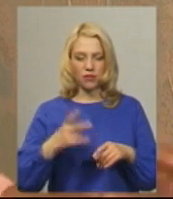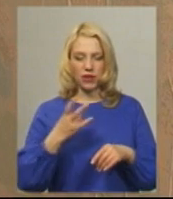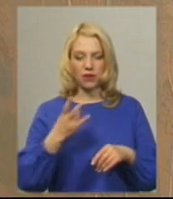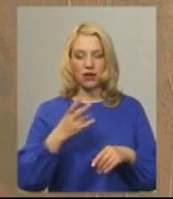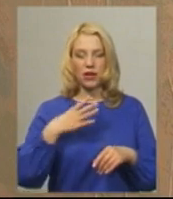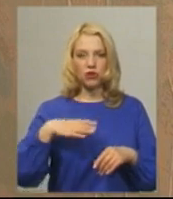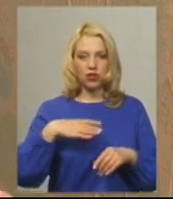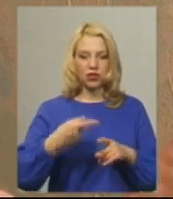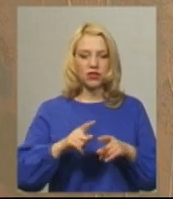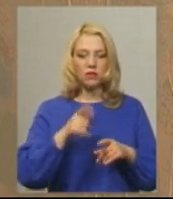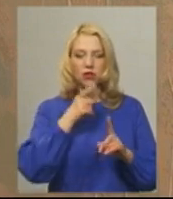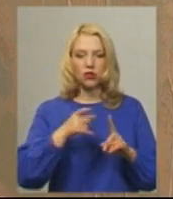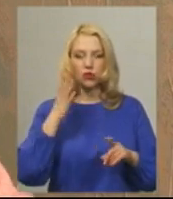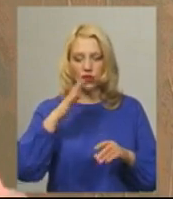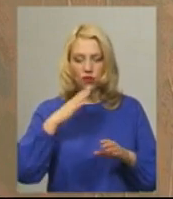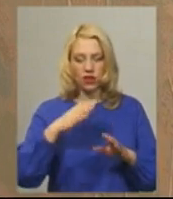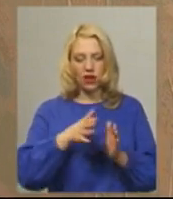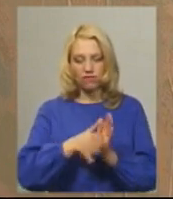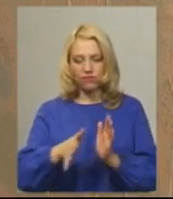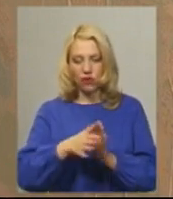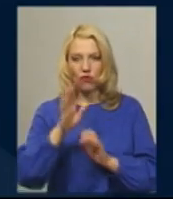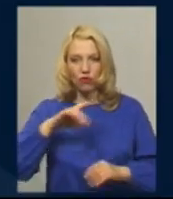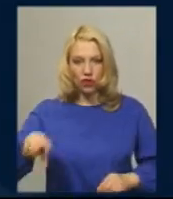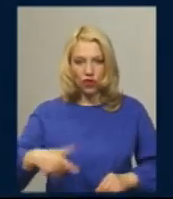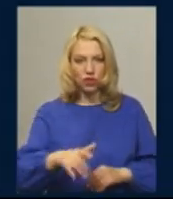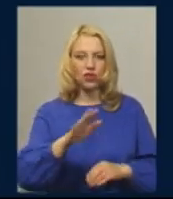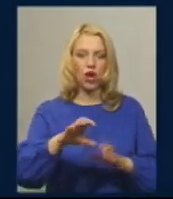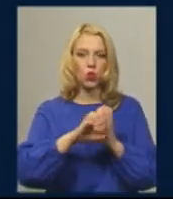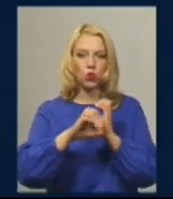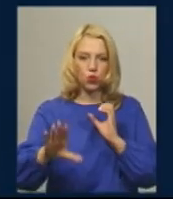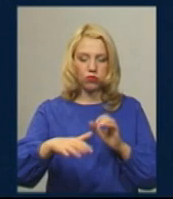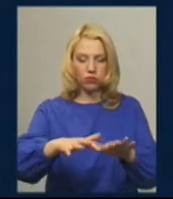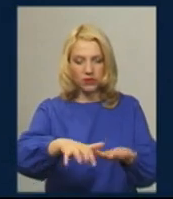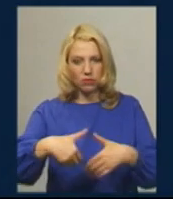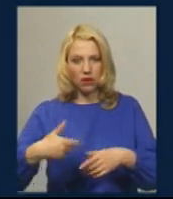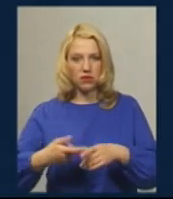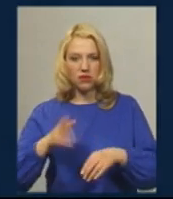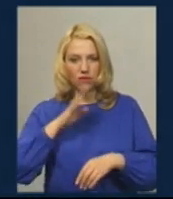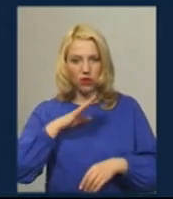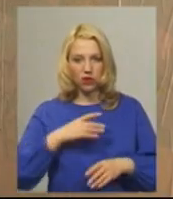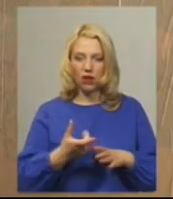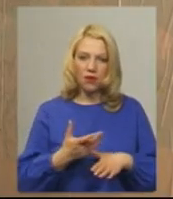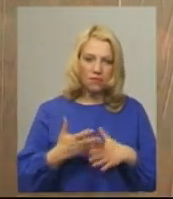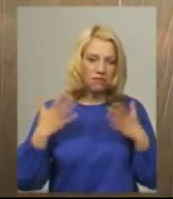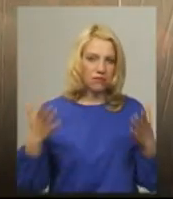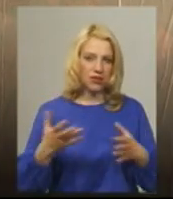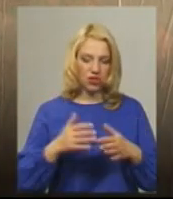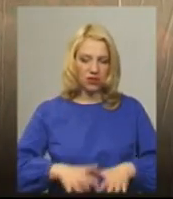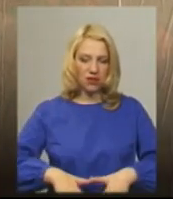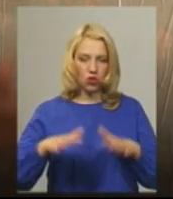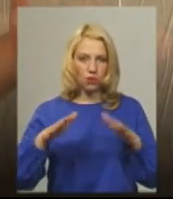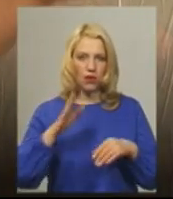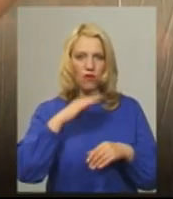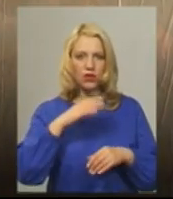річок, не понеж цей рівень, тоді витікає з трупів і забирається з всіх вулиць. Більше підтоплень стало і з масовою забудовою Хмельницького перекладу. Та ж сама вулиця